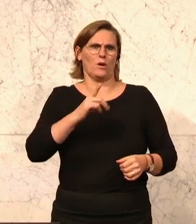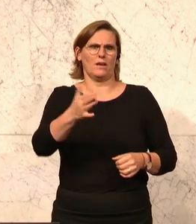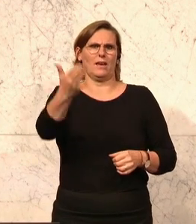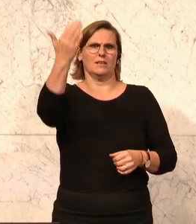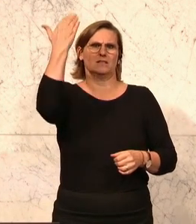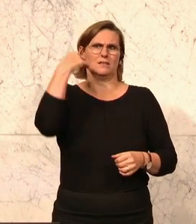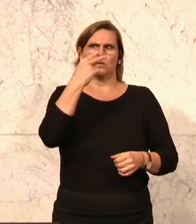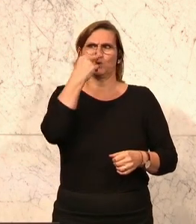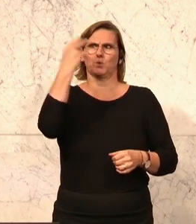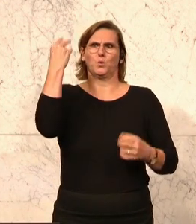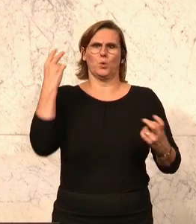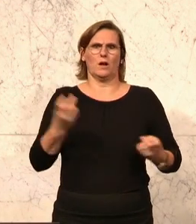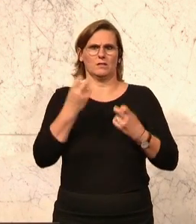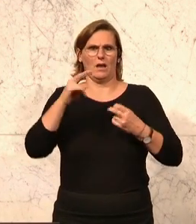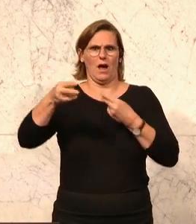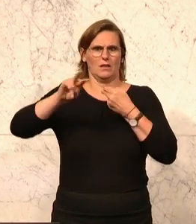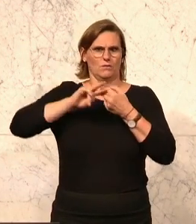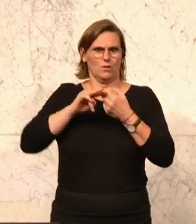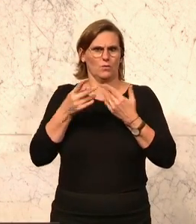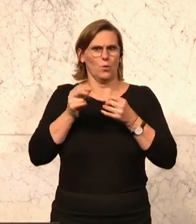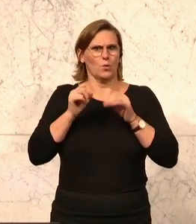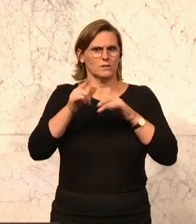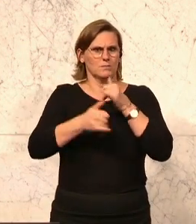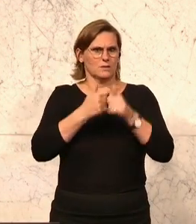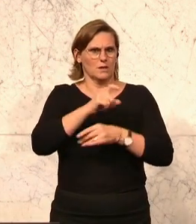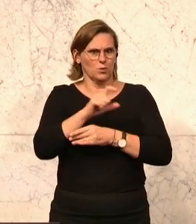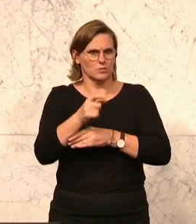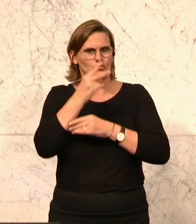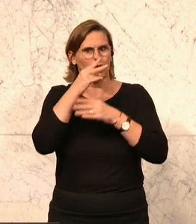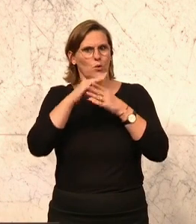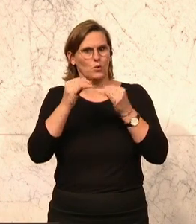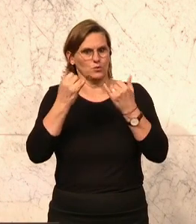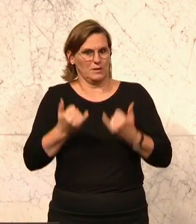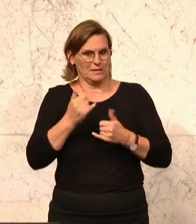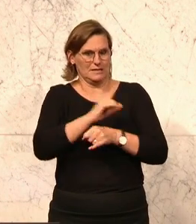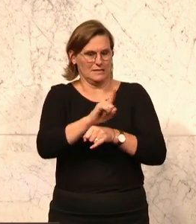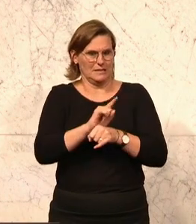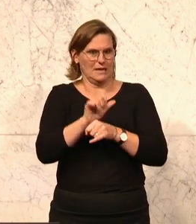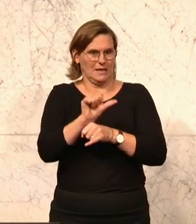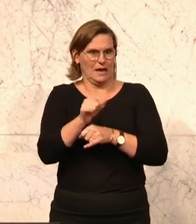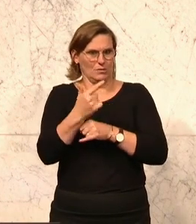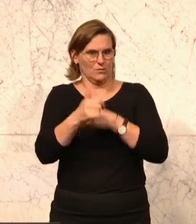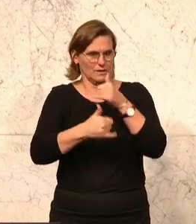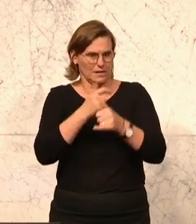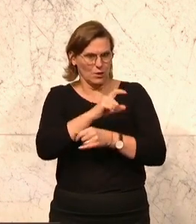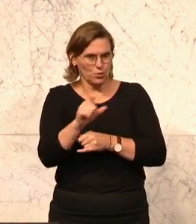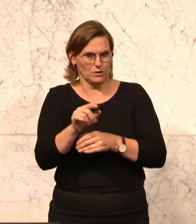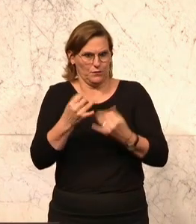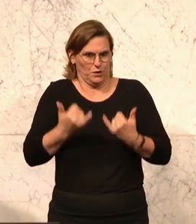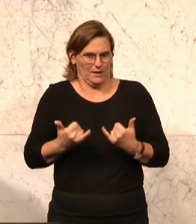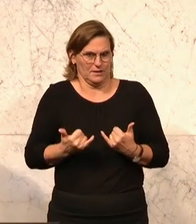17. Jahrhundert suchen. Sondern nein, wir schauen auf die Lösungen im 21. Jahrhundert für das 21. Jahrhundert. Vielen Dank.